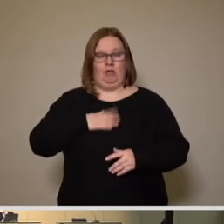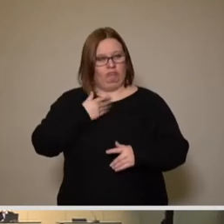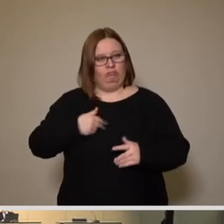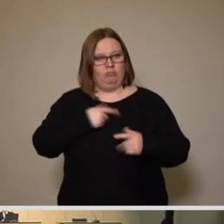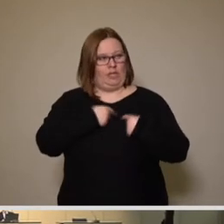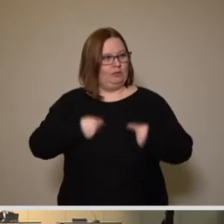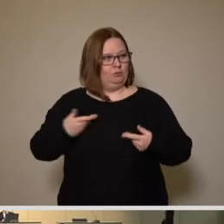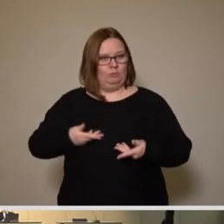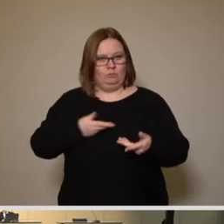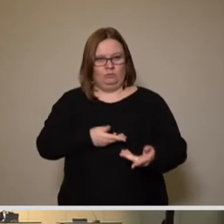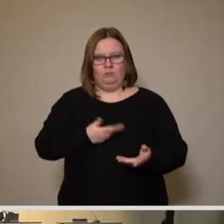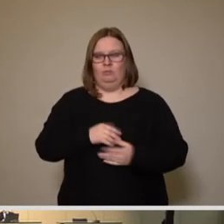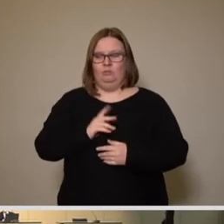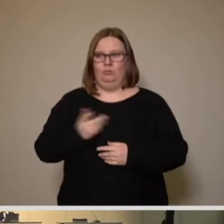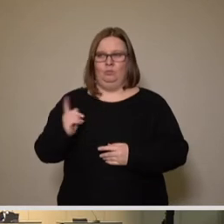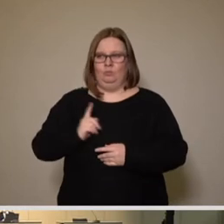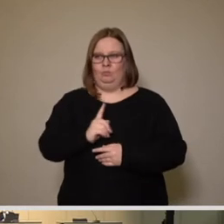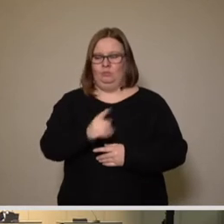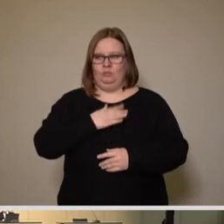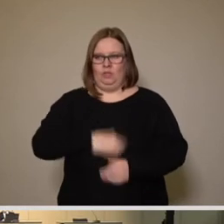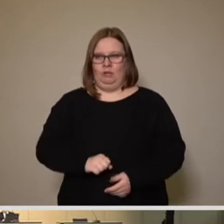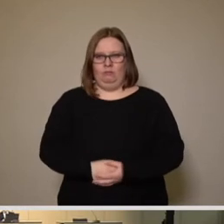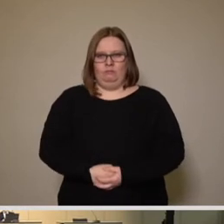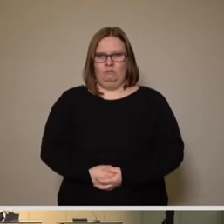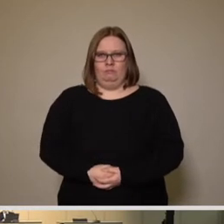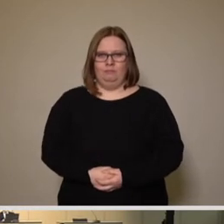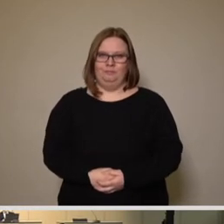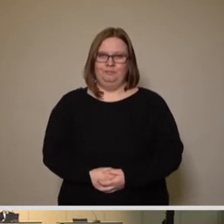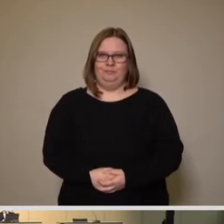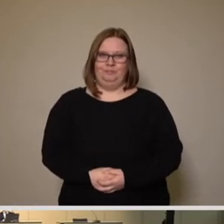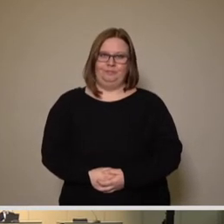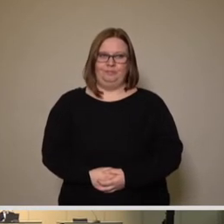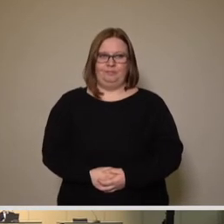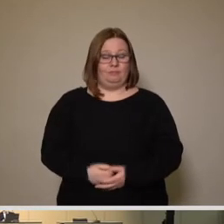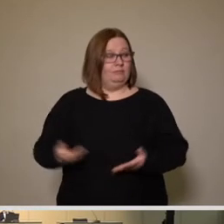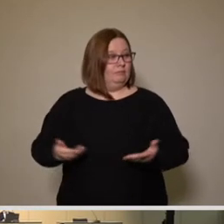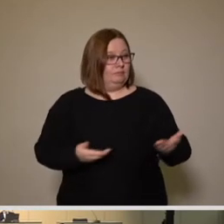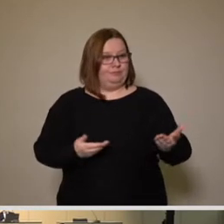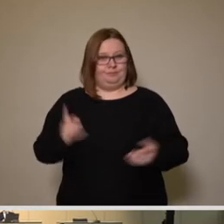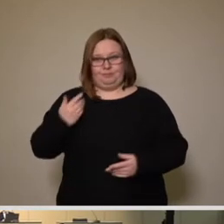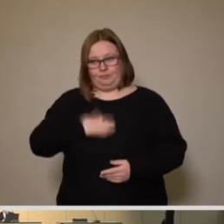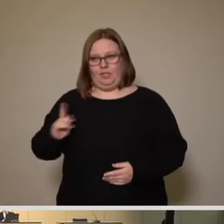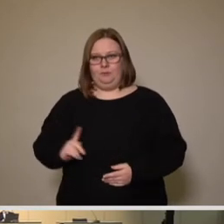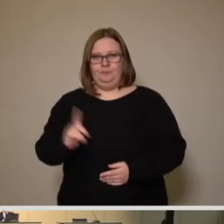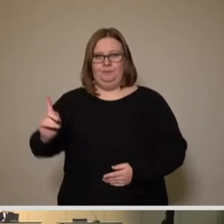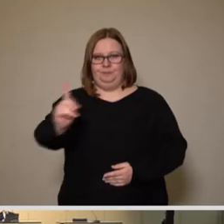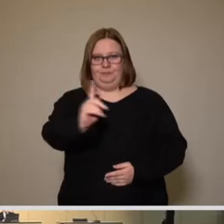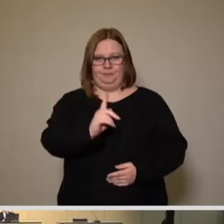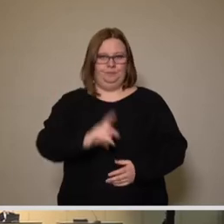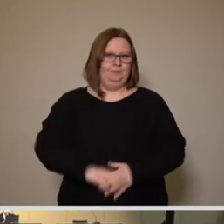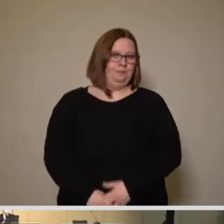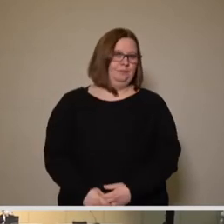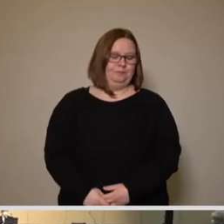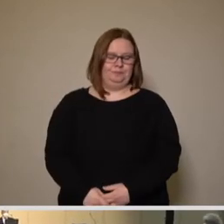im Stadtrat willkommen heiße. Ich darf Sie bitten, zu uns nach vorn zu kommen,